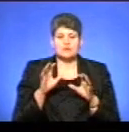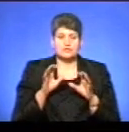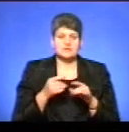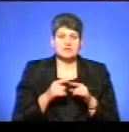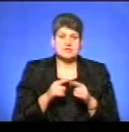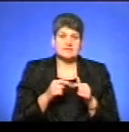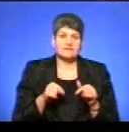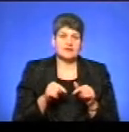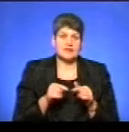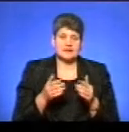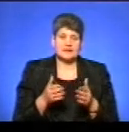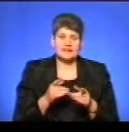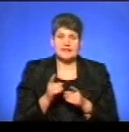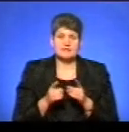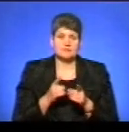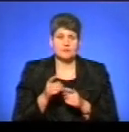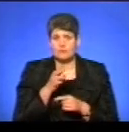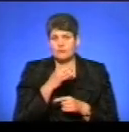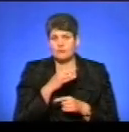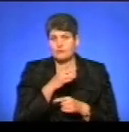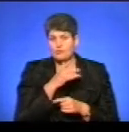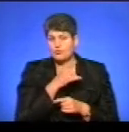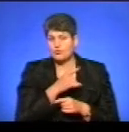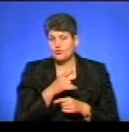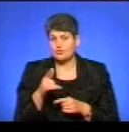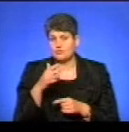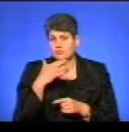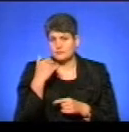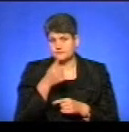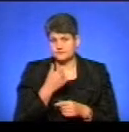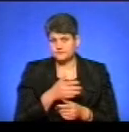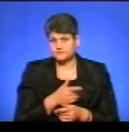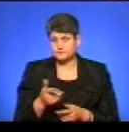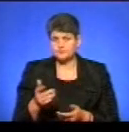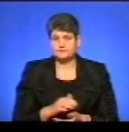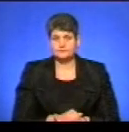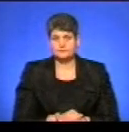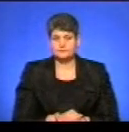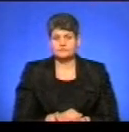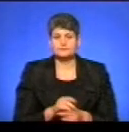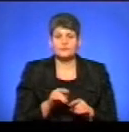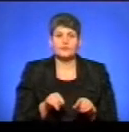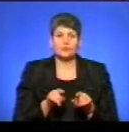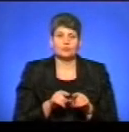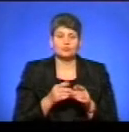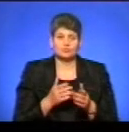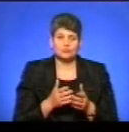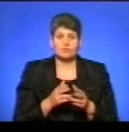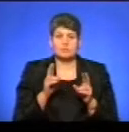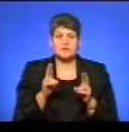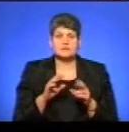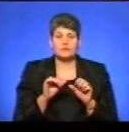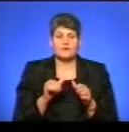в цій сфері не змінювалося протягом кількох років. Тому принцип